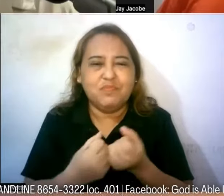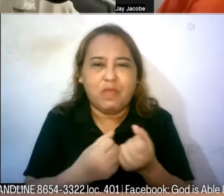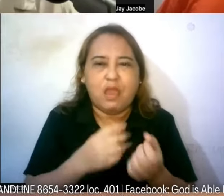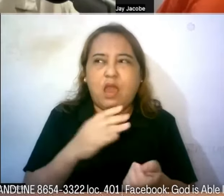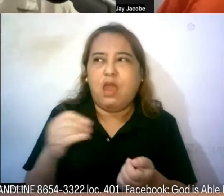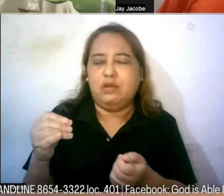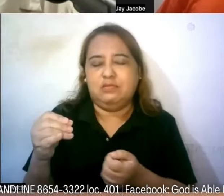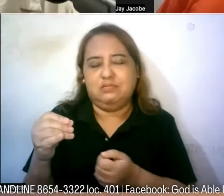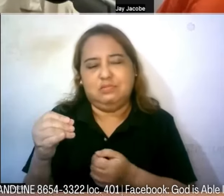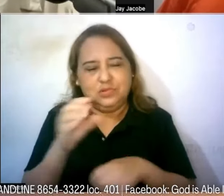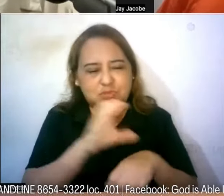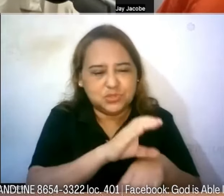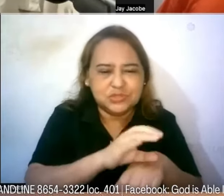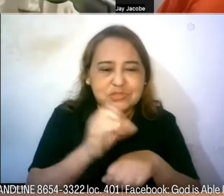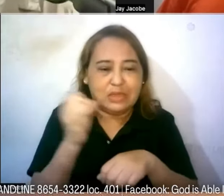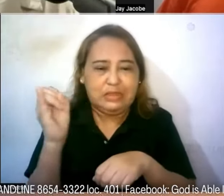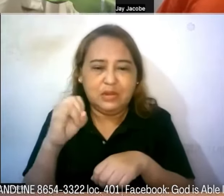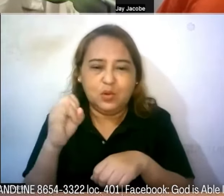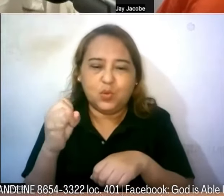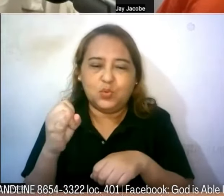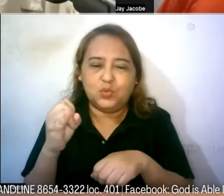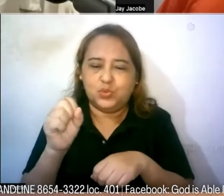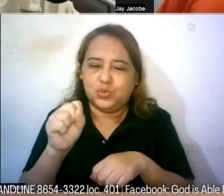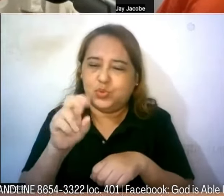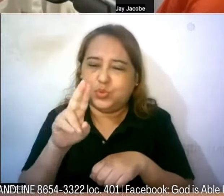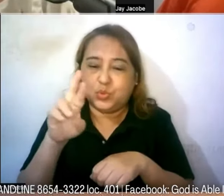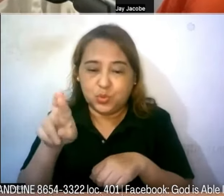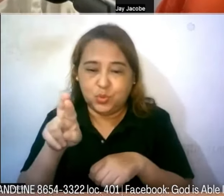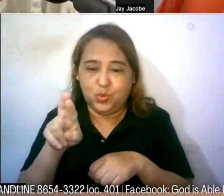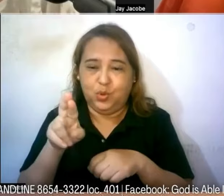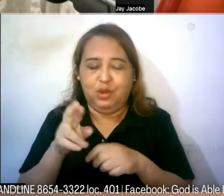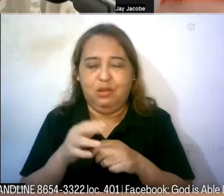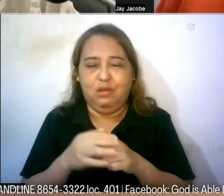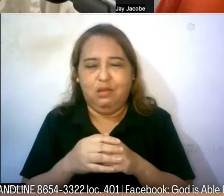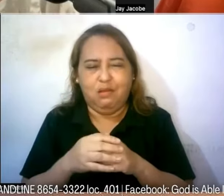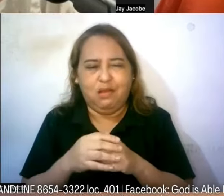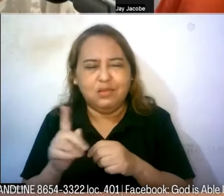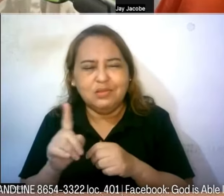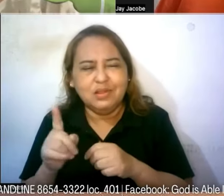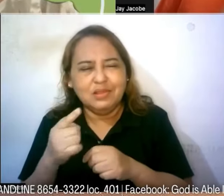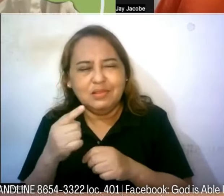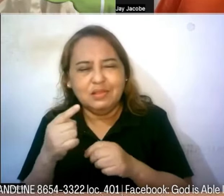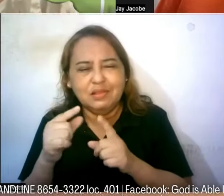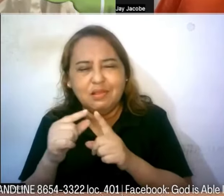praise sa Ilocos Sur ang house of ano tawag dun sa inyo living praise?